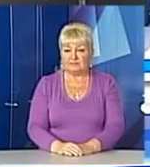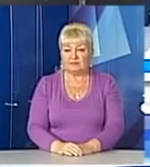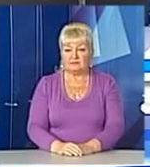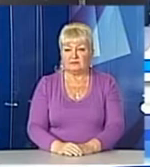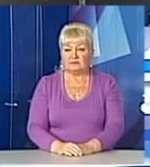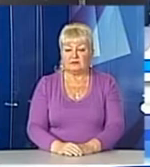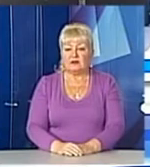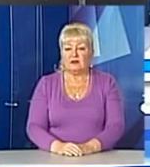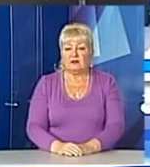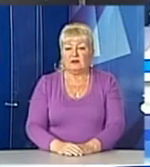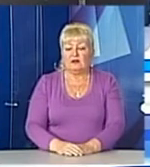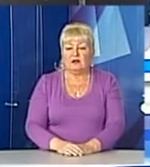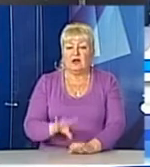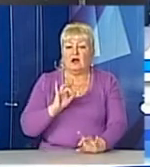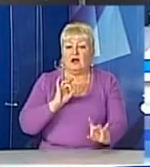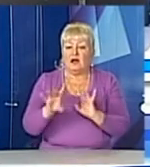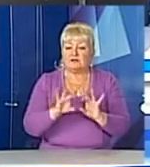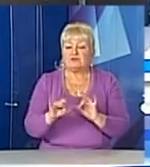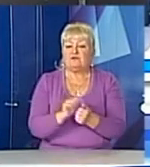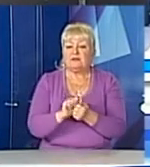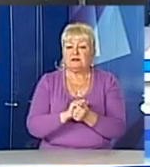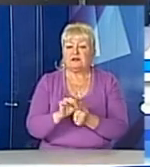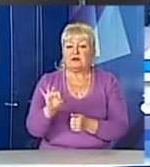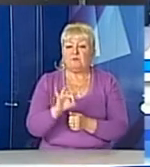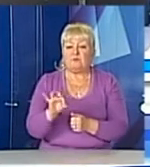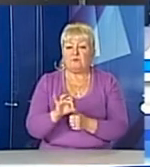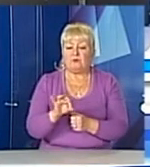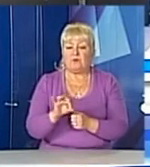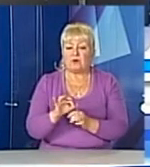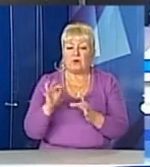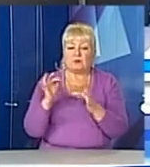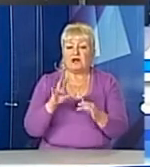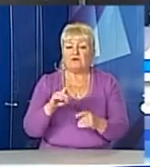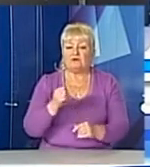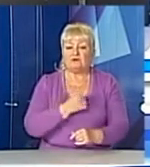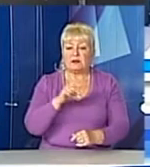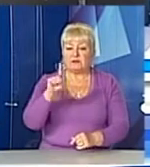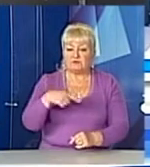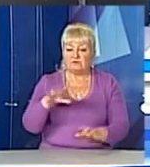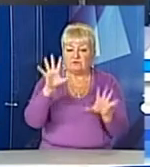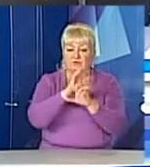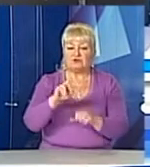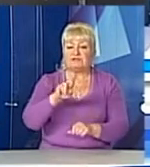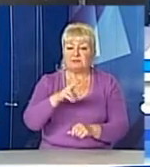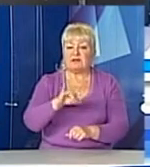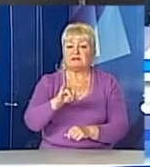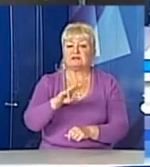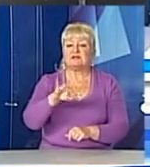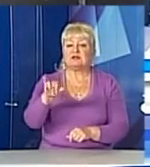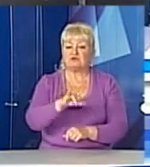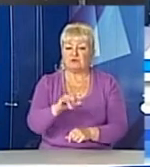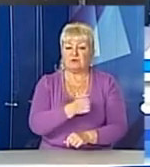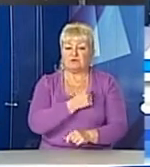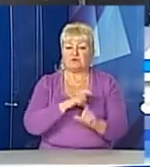І повертаємося до анонсованого матеріалу про облаву на призовників. Нагадаю, вночі з п'ятниці на суботу військові